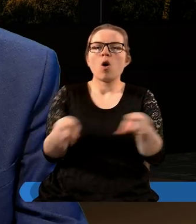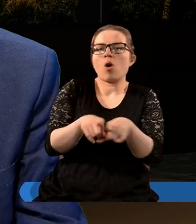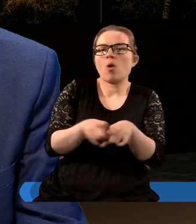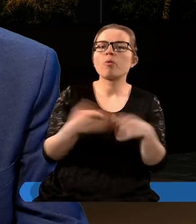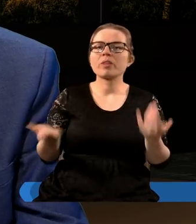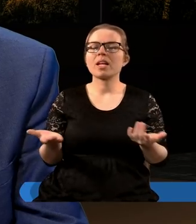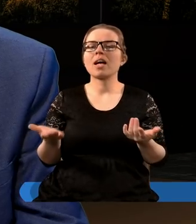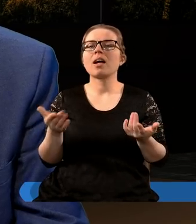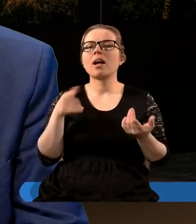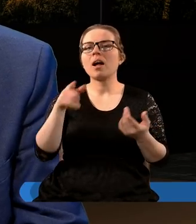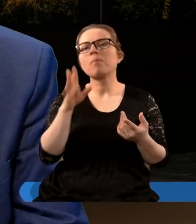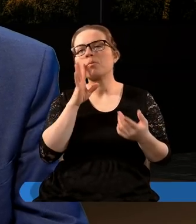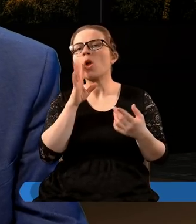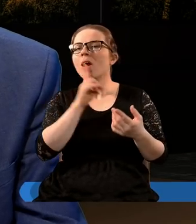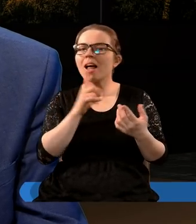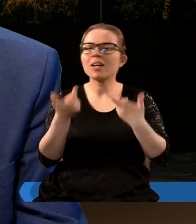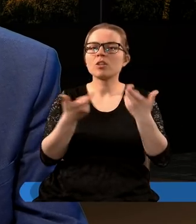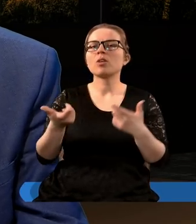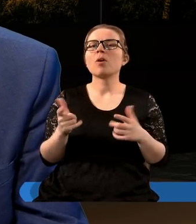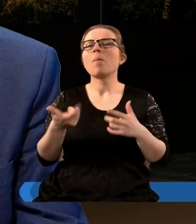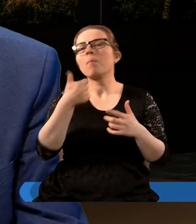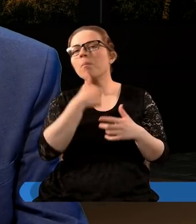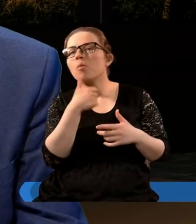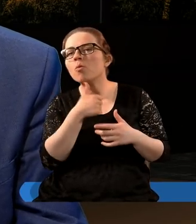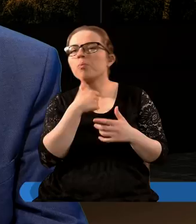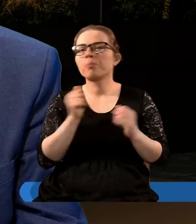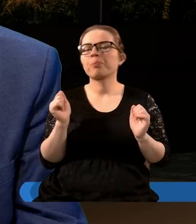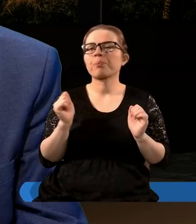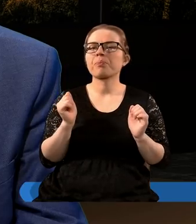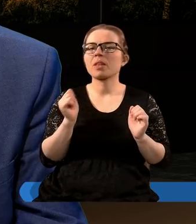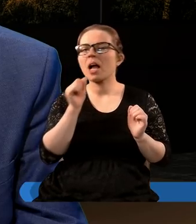jest mocą religijną, czyli próbuje